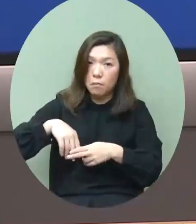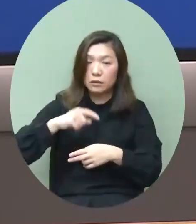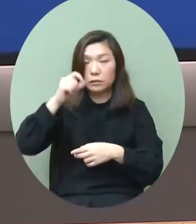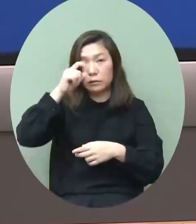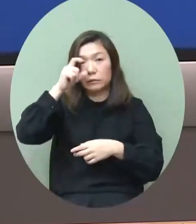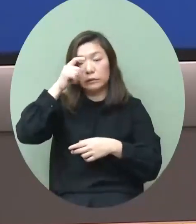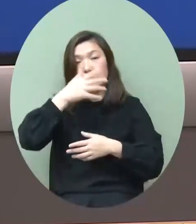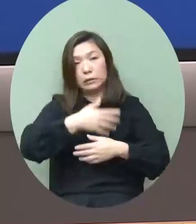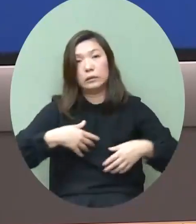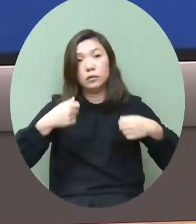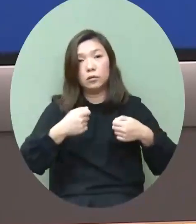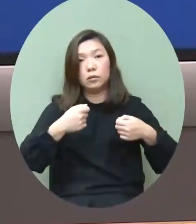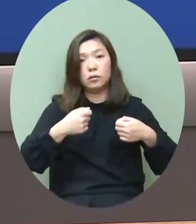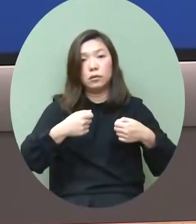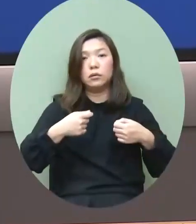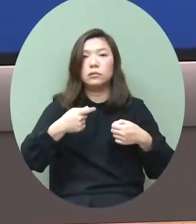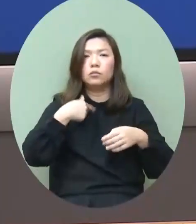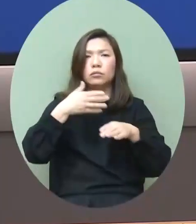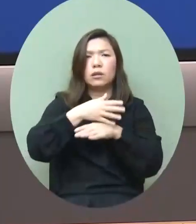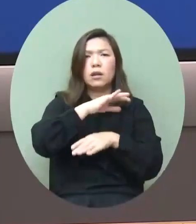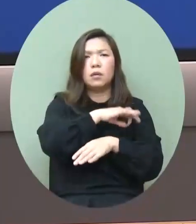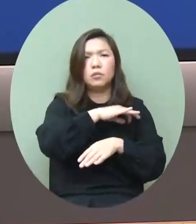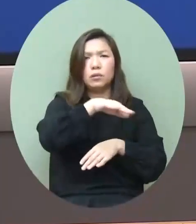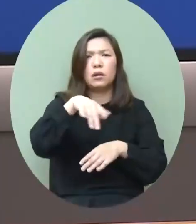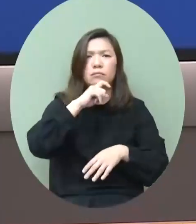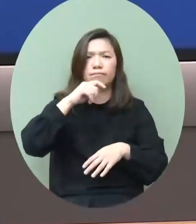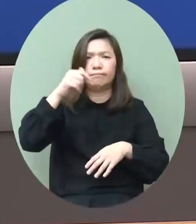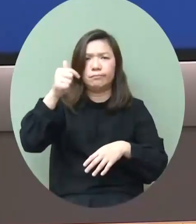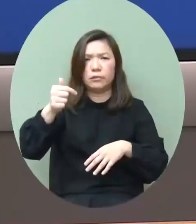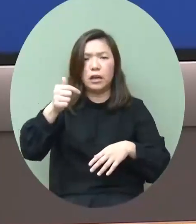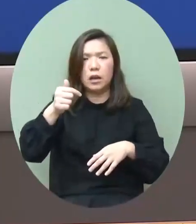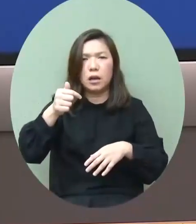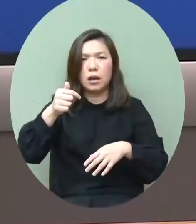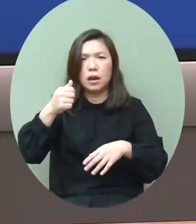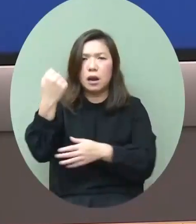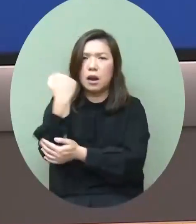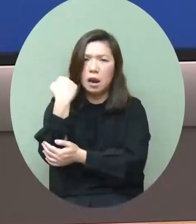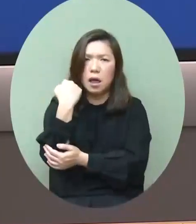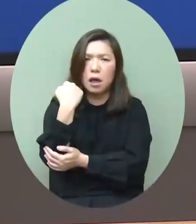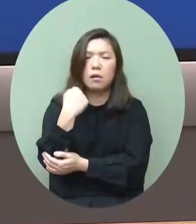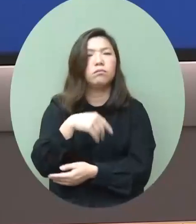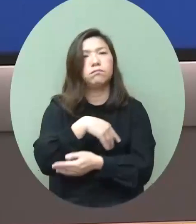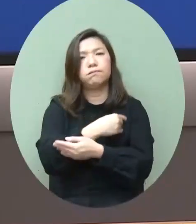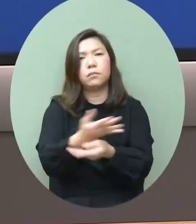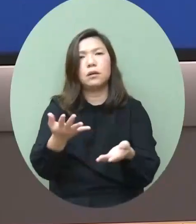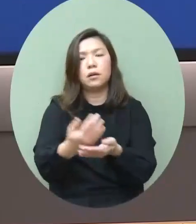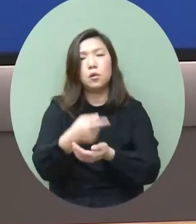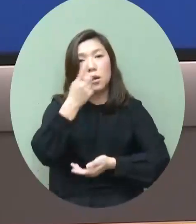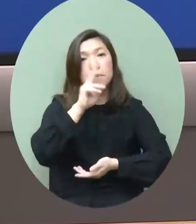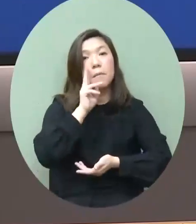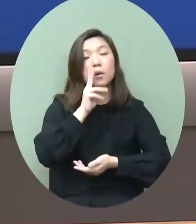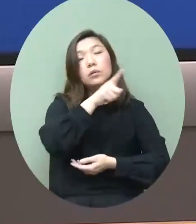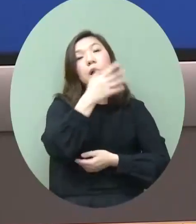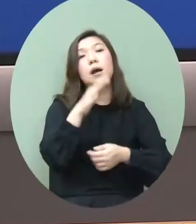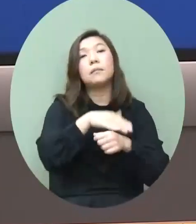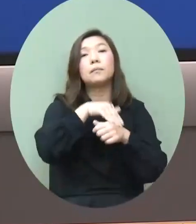神的健康其實是要社會有更多的正能量所以我留意到剛才提到的